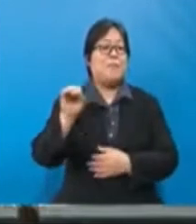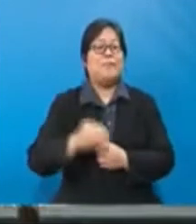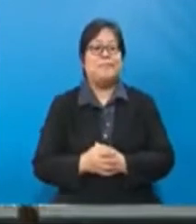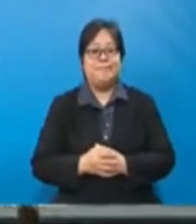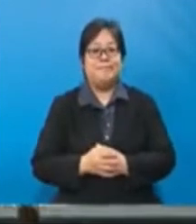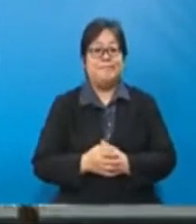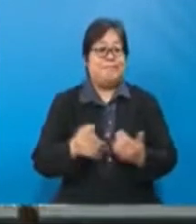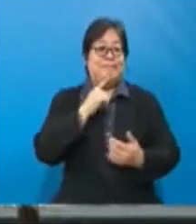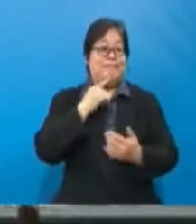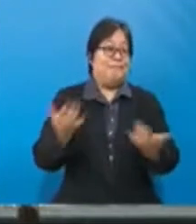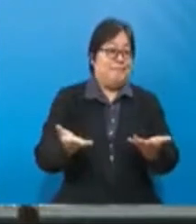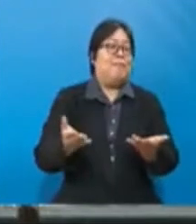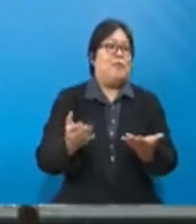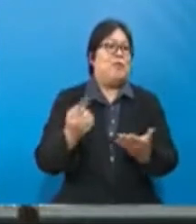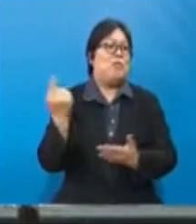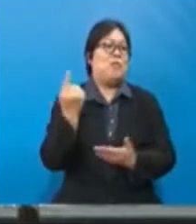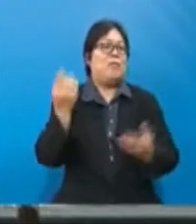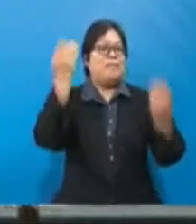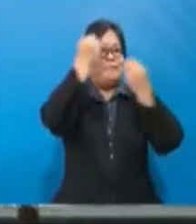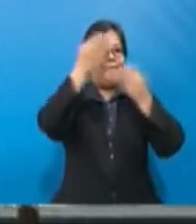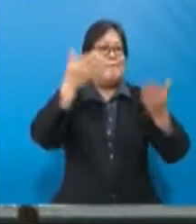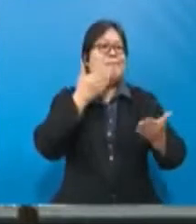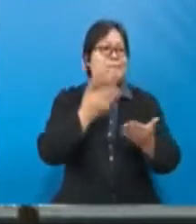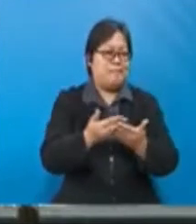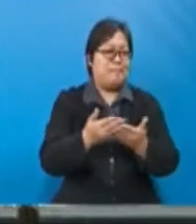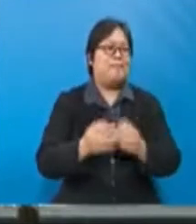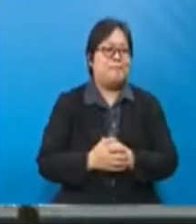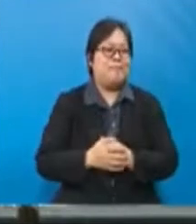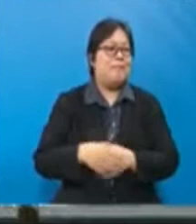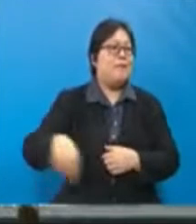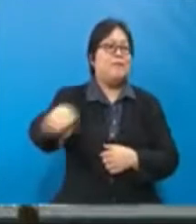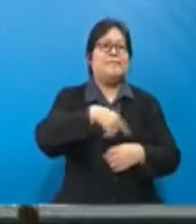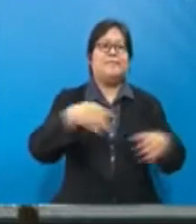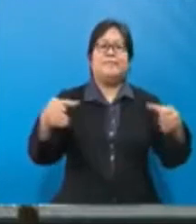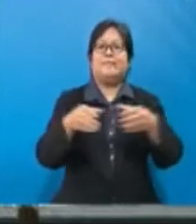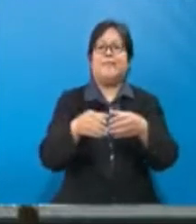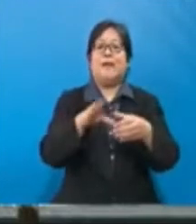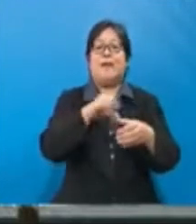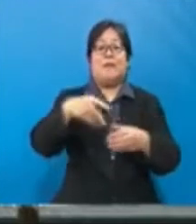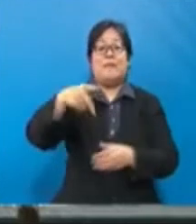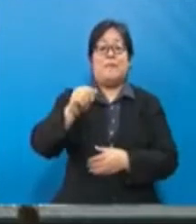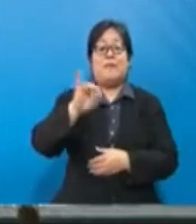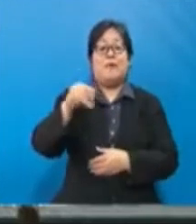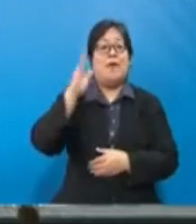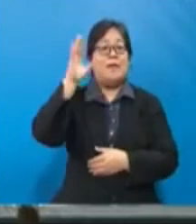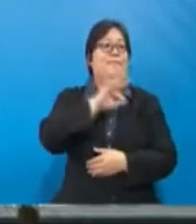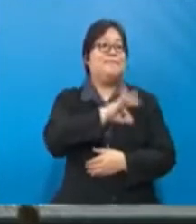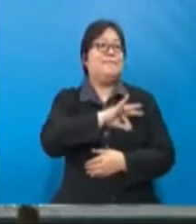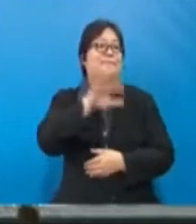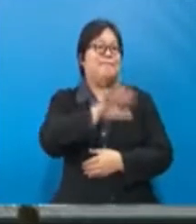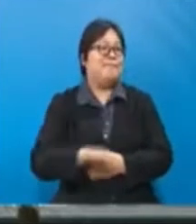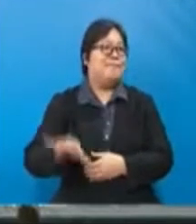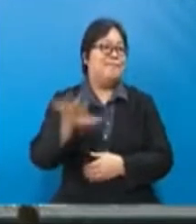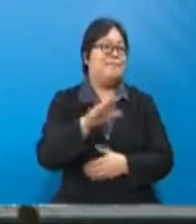ini. Ini merupakan suatu berita gembira buat golongan ini dan paket ini dijangkakan bakal